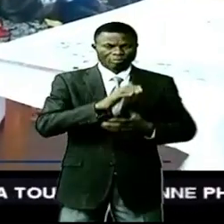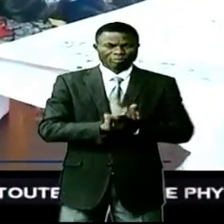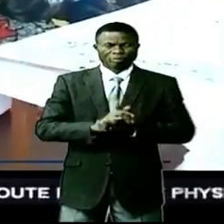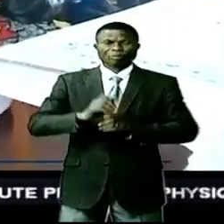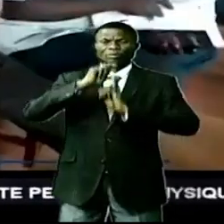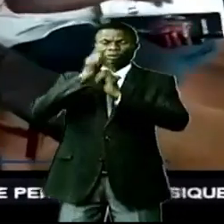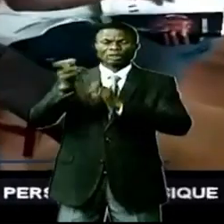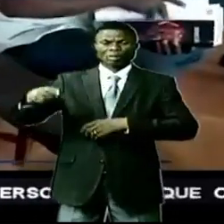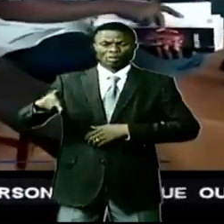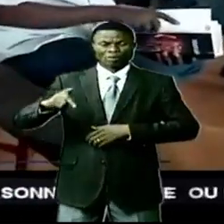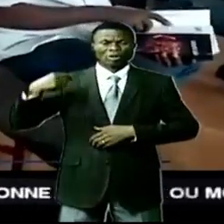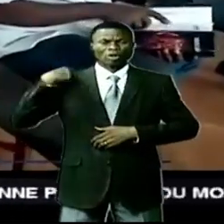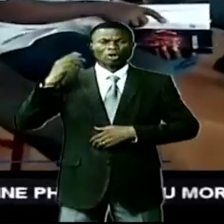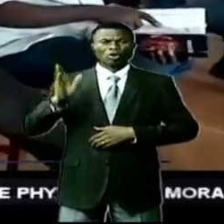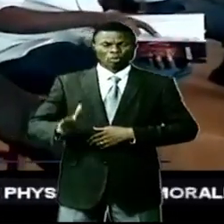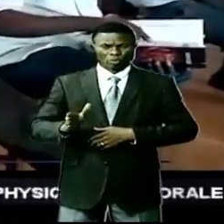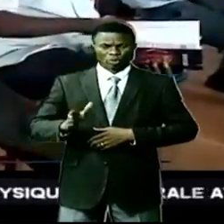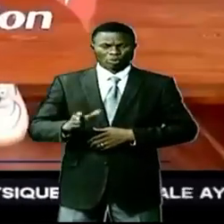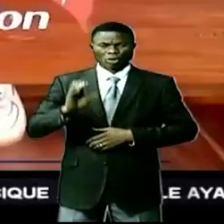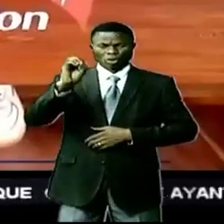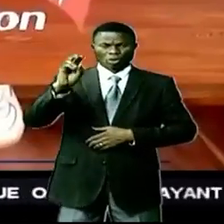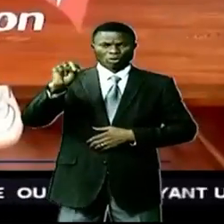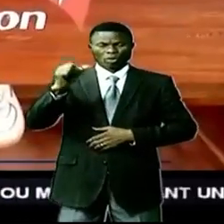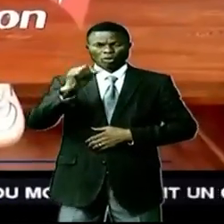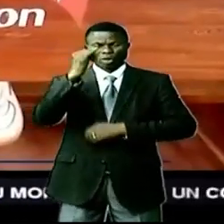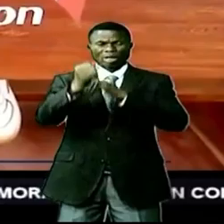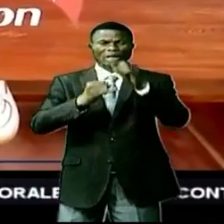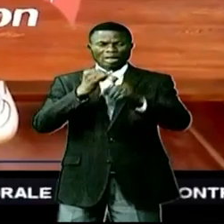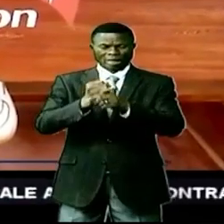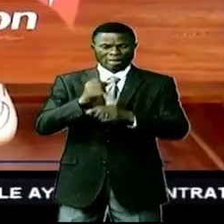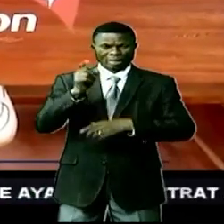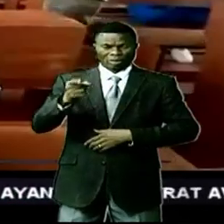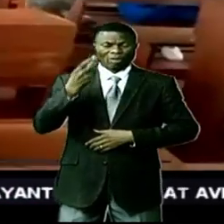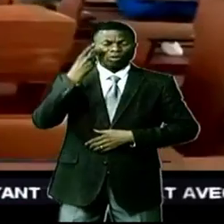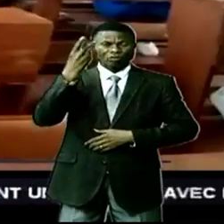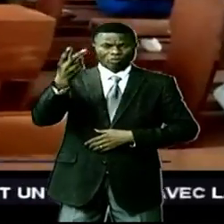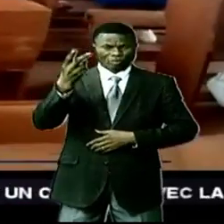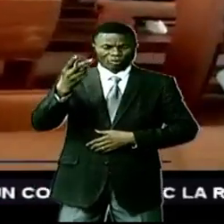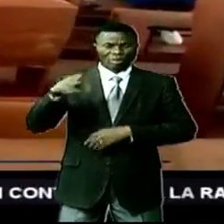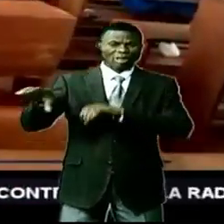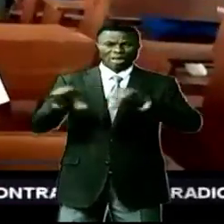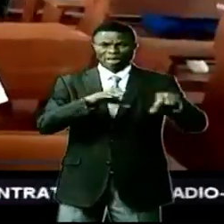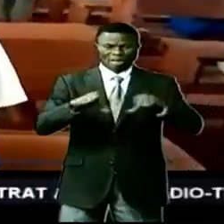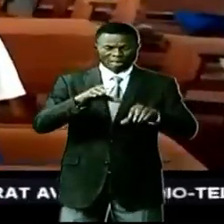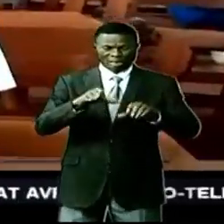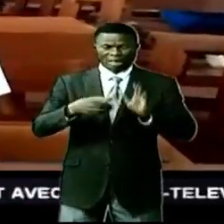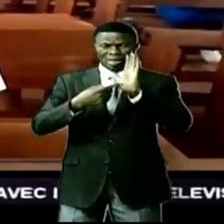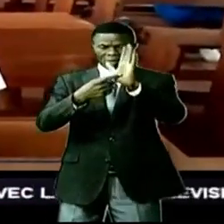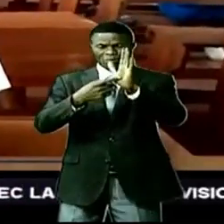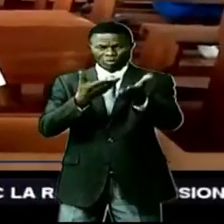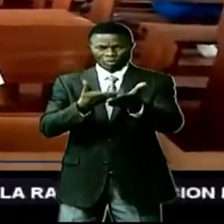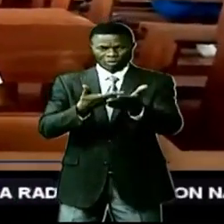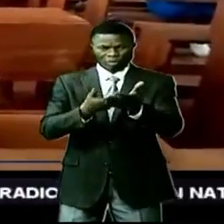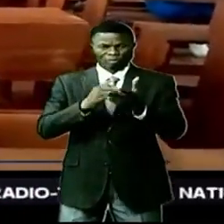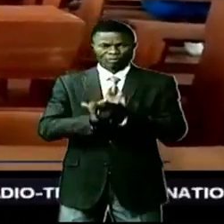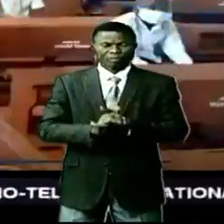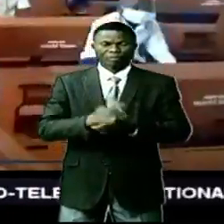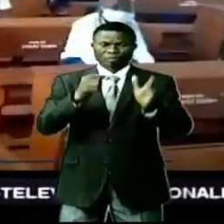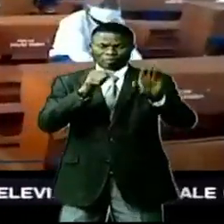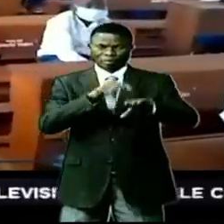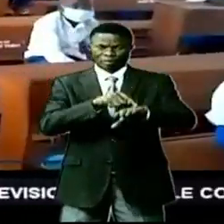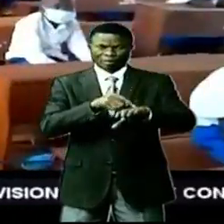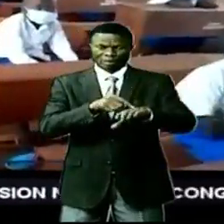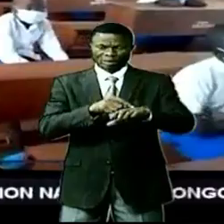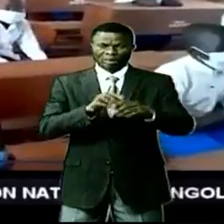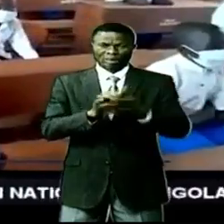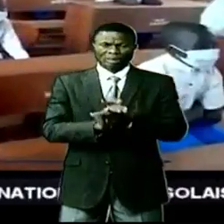provincial du Sud-Oubongui est l'ONG international World Division, dont les actions font parler d'elle. La dernière en date, c'est ce